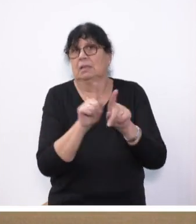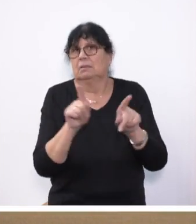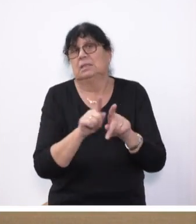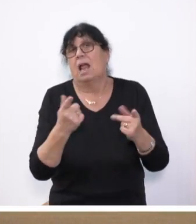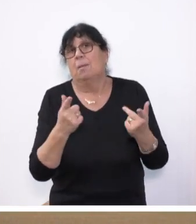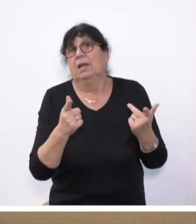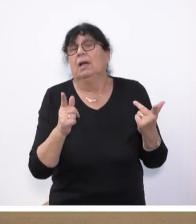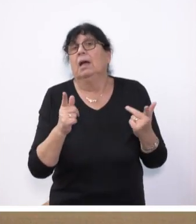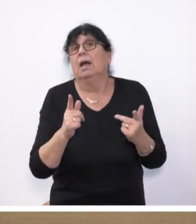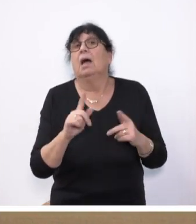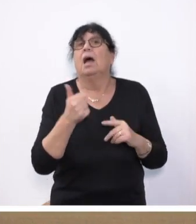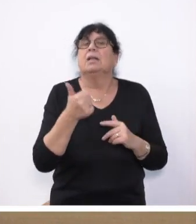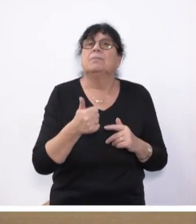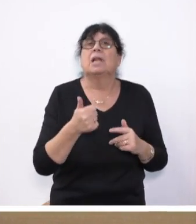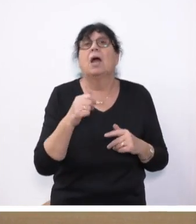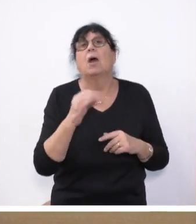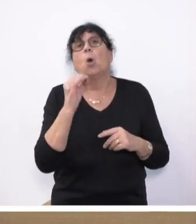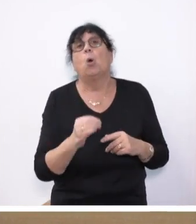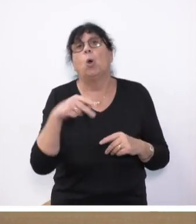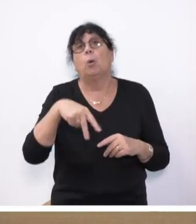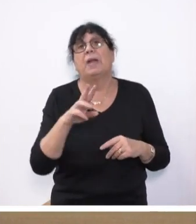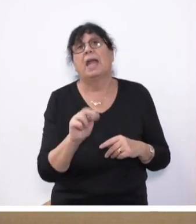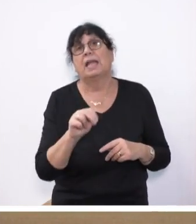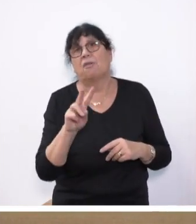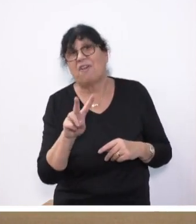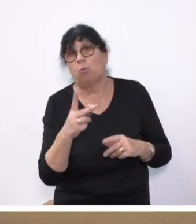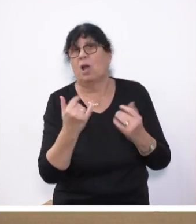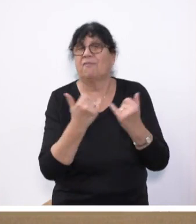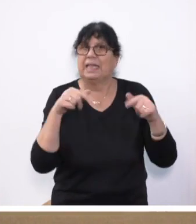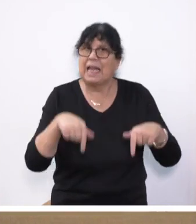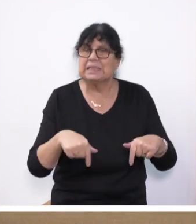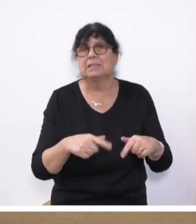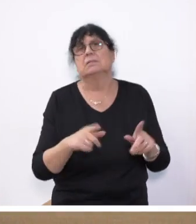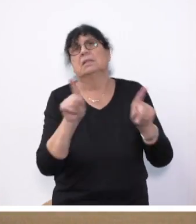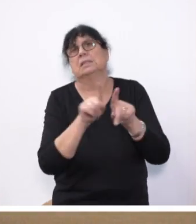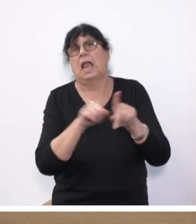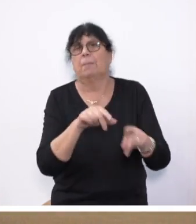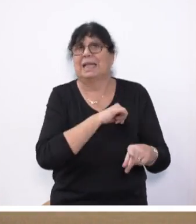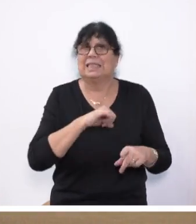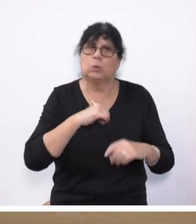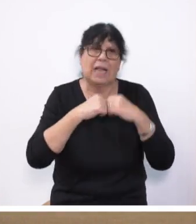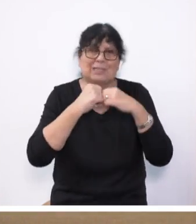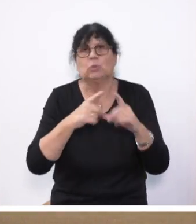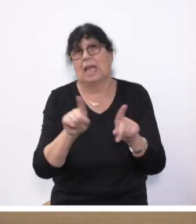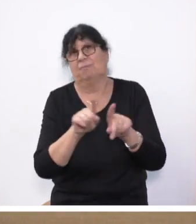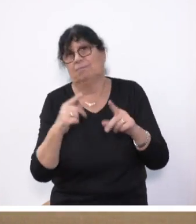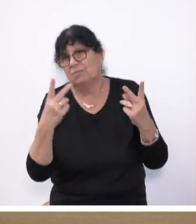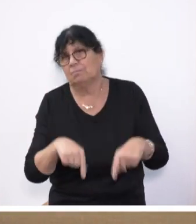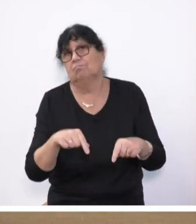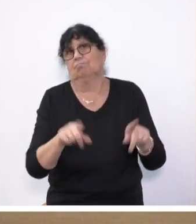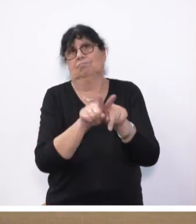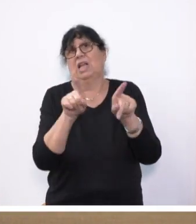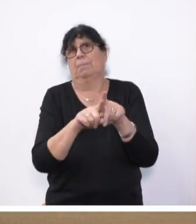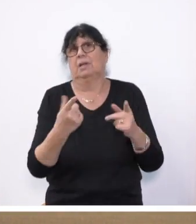NPNV wie jetzt, ÖPNV wie jetzt. Wir haben genau dasselbe Gesundheitssystem wie jetzt. Wir haben genau dasselbe